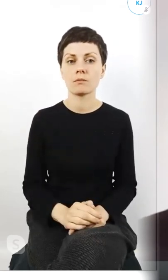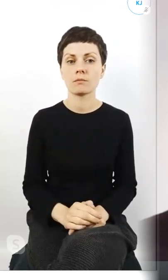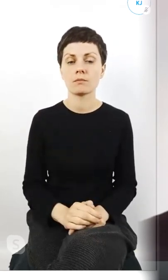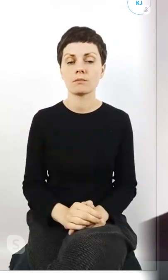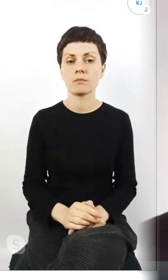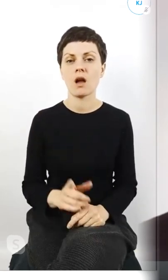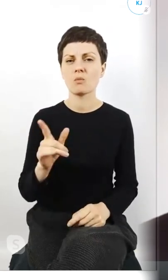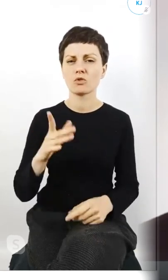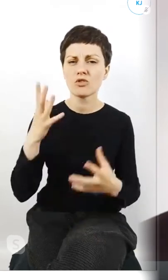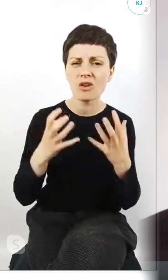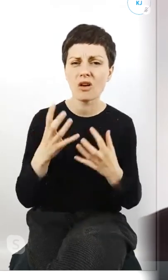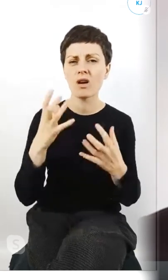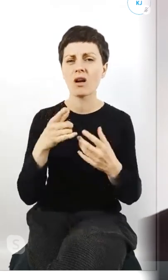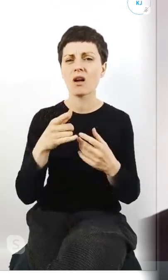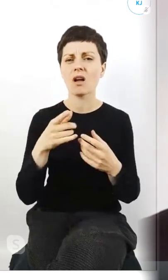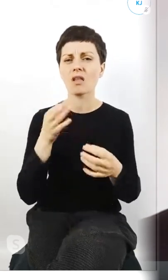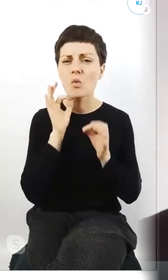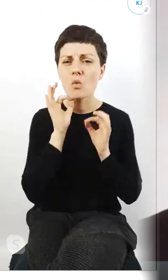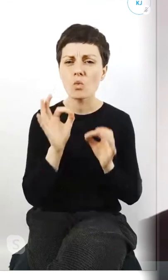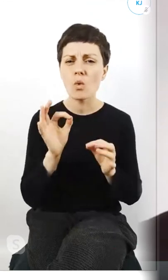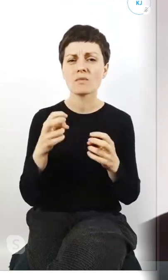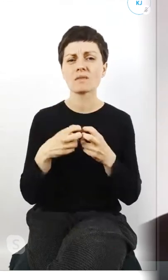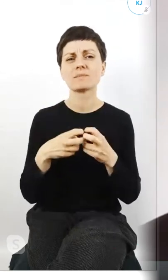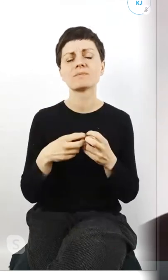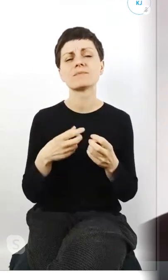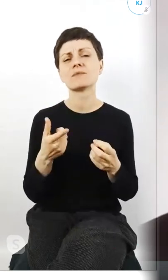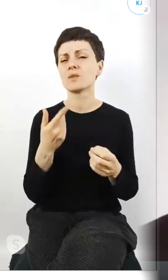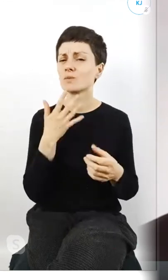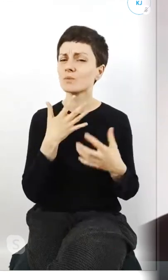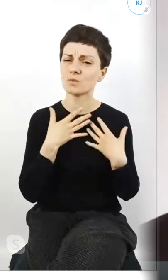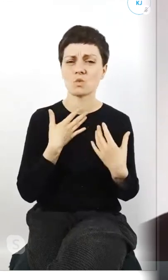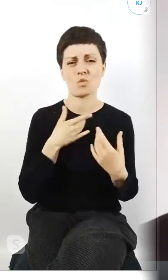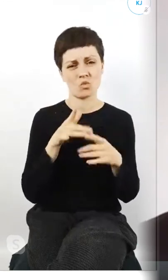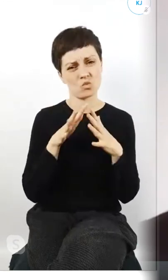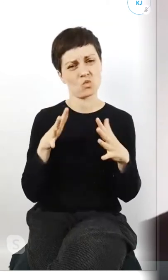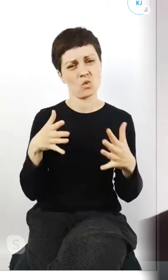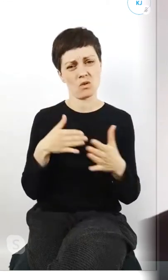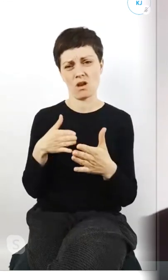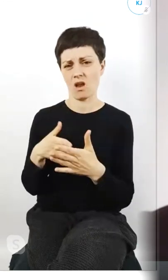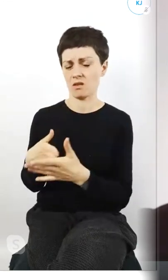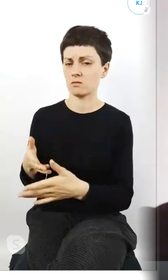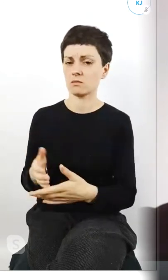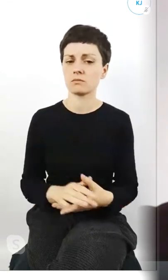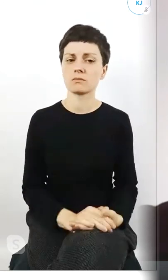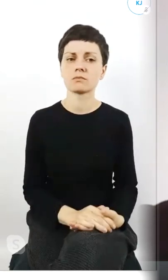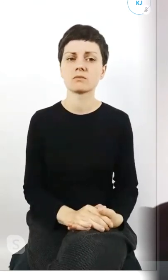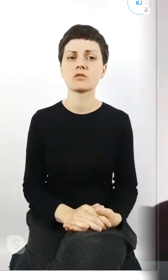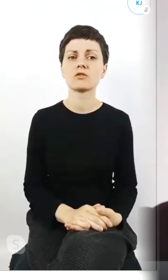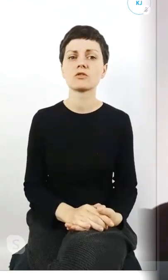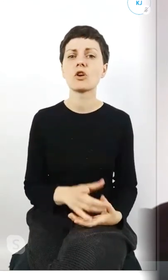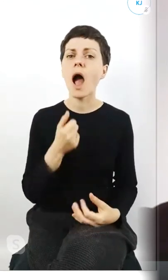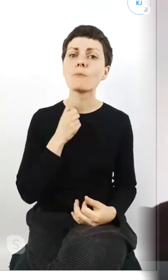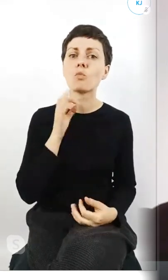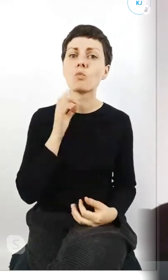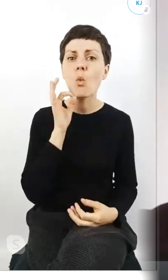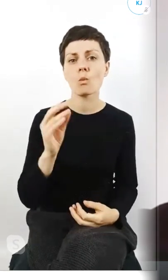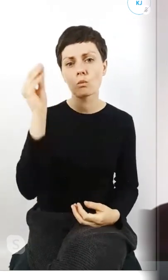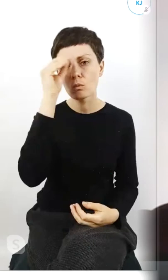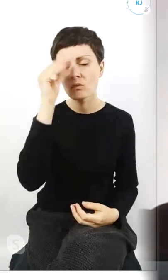zacinać, tak, będzie, no to jest bardzo dużo ograniczeń, to są bardzo duże ograniczenia, żeby się cokolwiek nauczyć właśnie